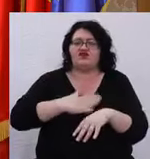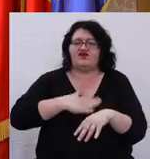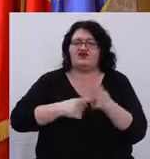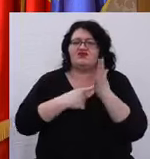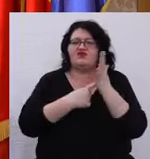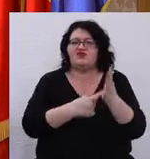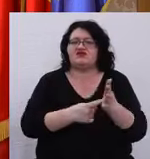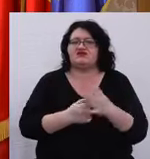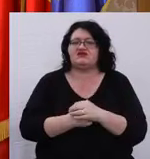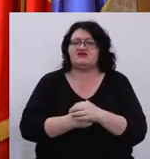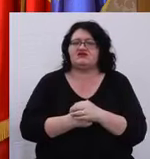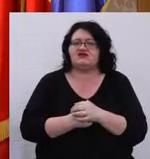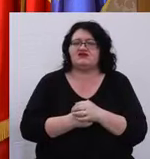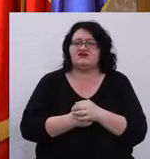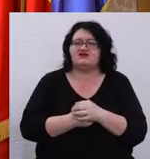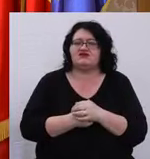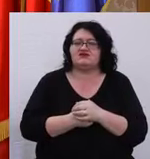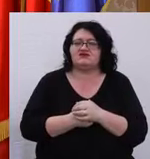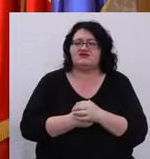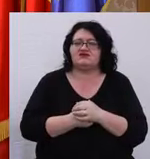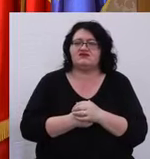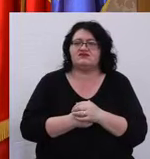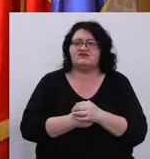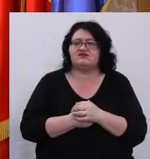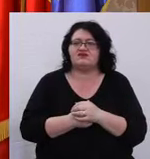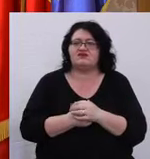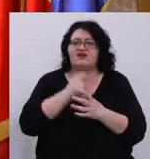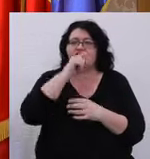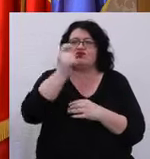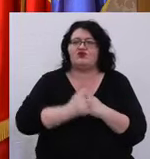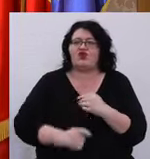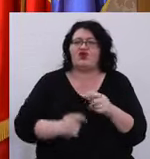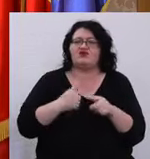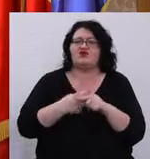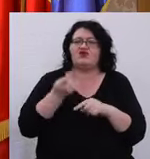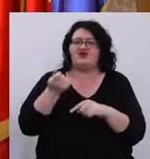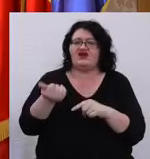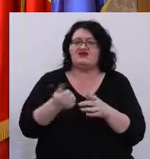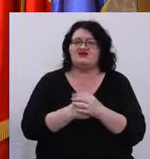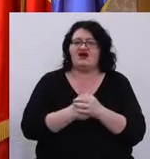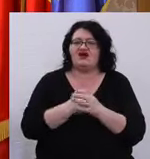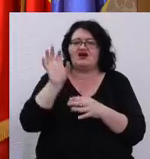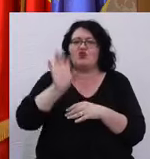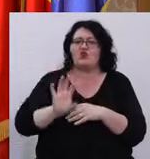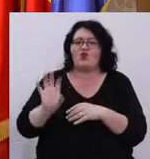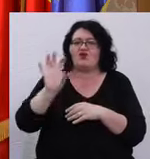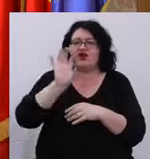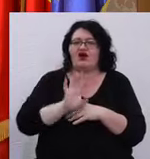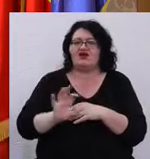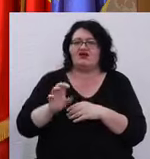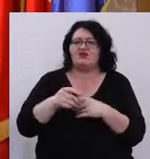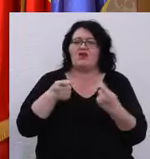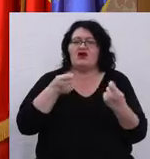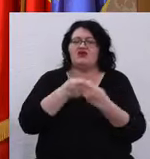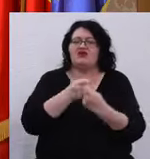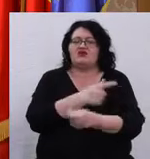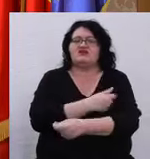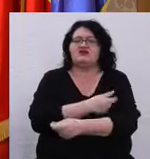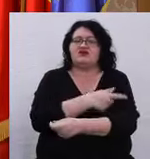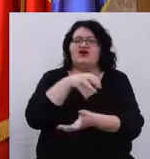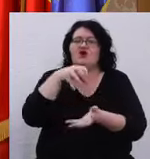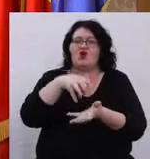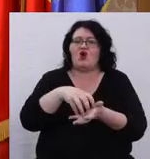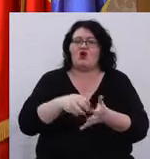să vă prezint un proiect cu finanțare europeană în parteneriat cu Spitalul